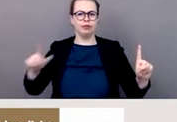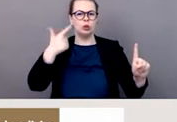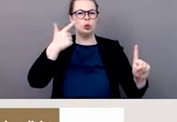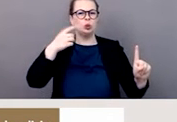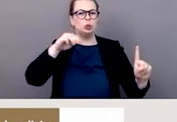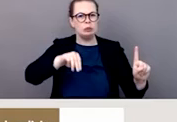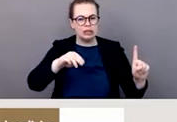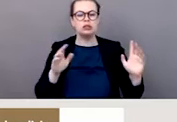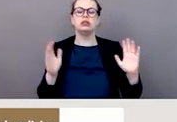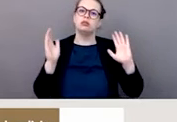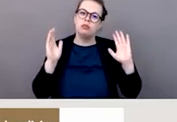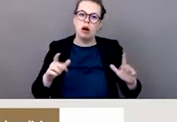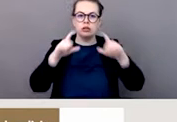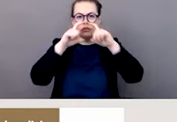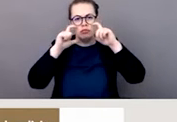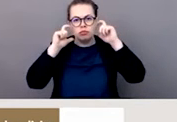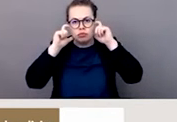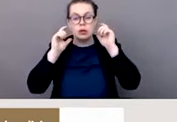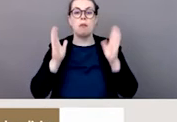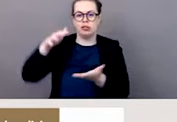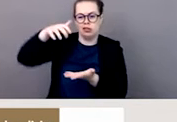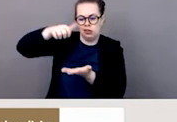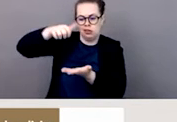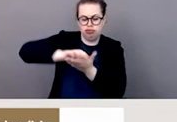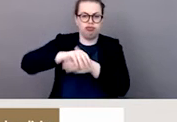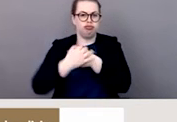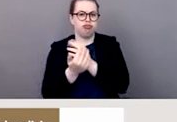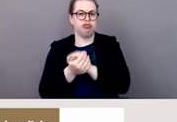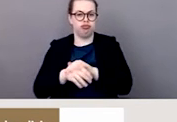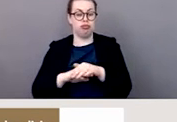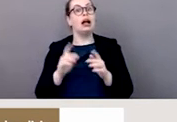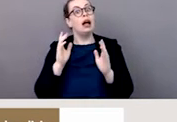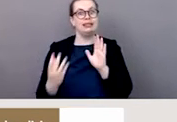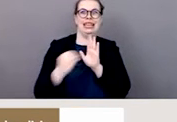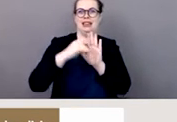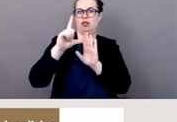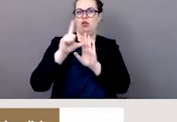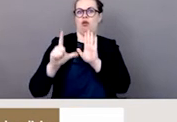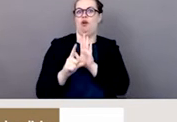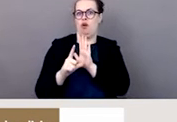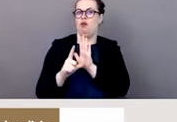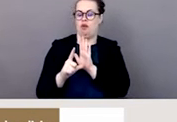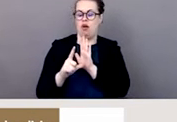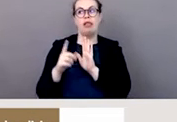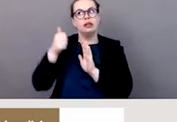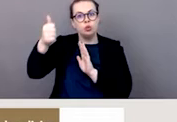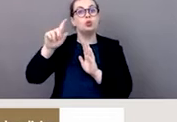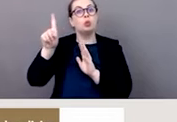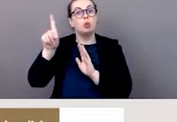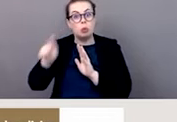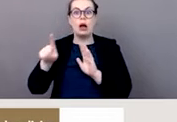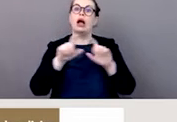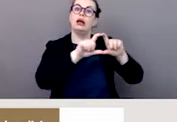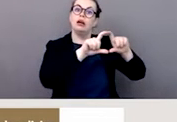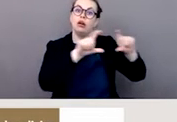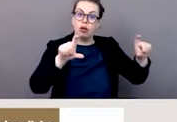personnelle aussi bien, l'utilisation aussi de ces mesures législatives semble être importante. C'est ainsi qu'on pourrait être